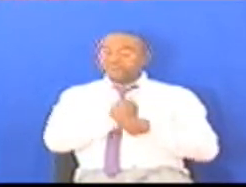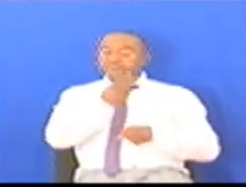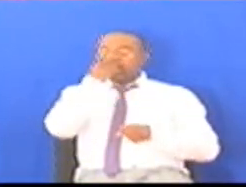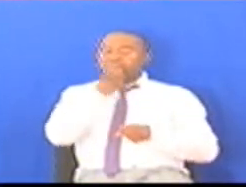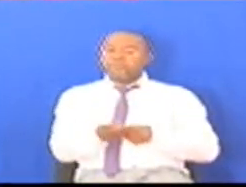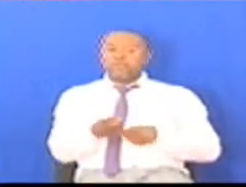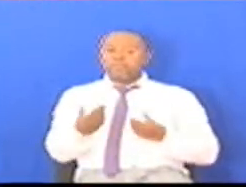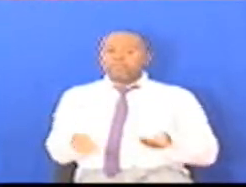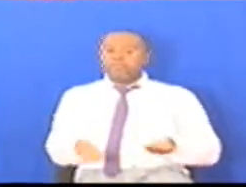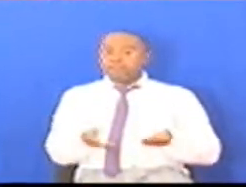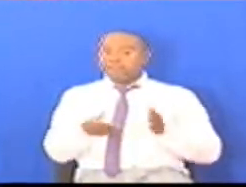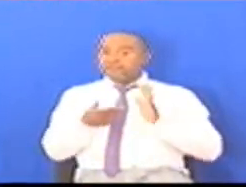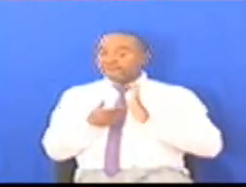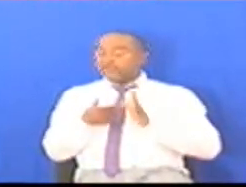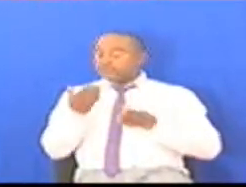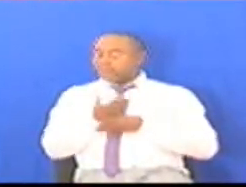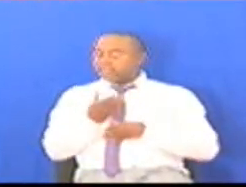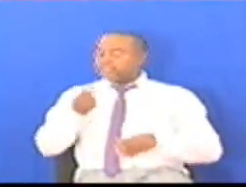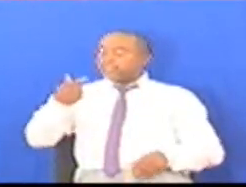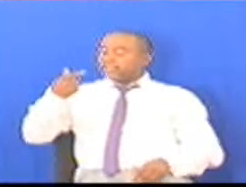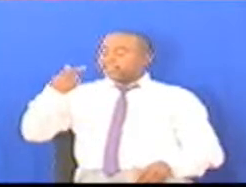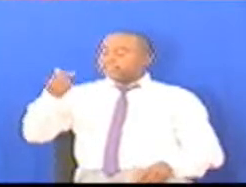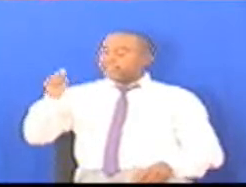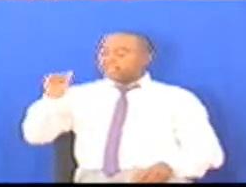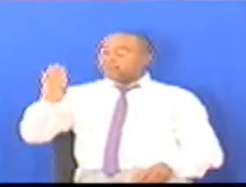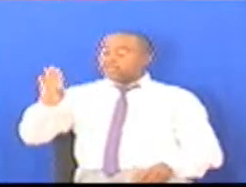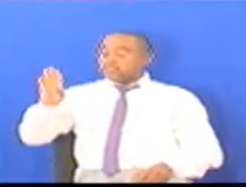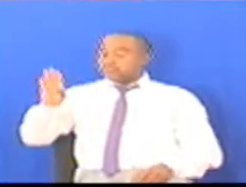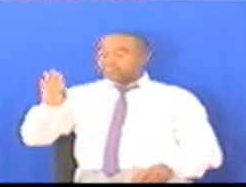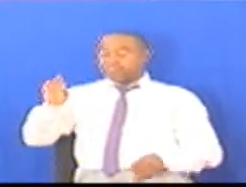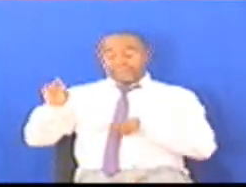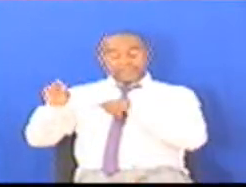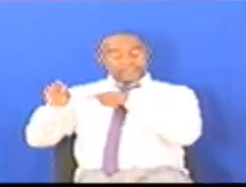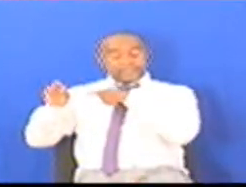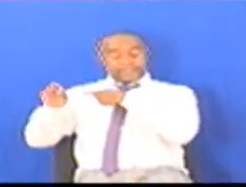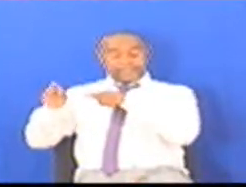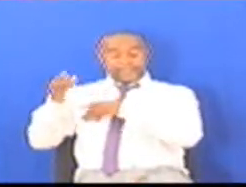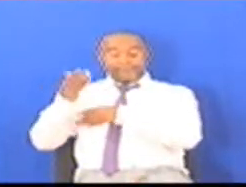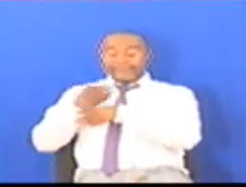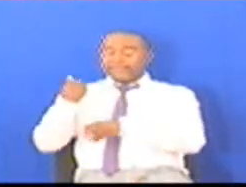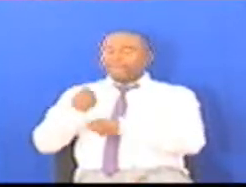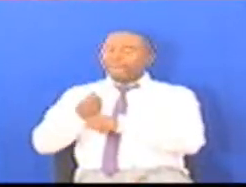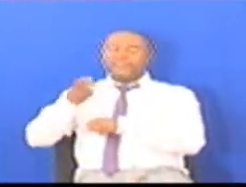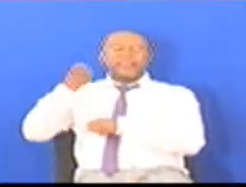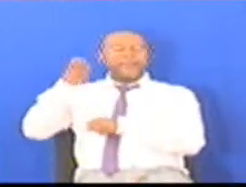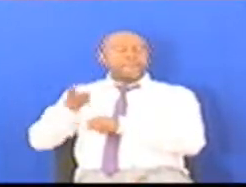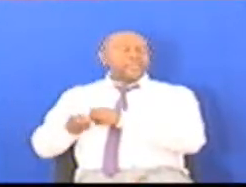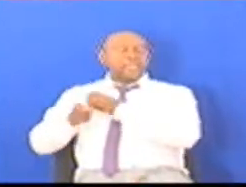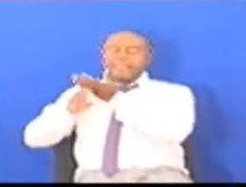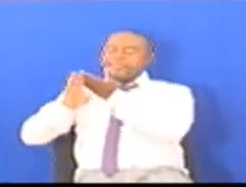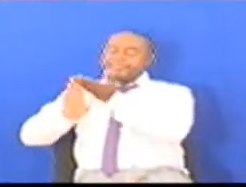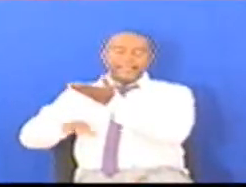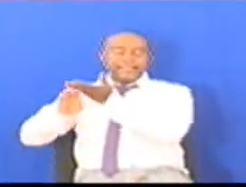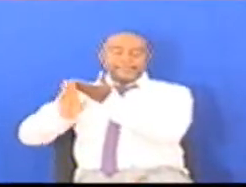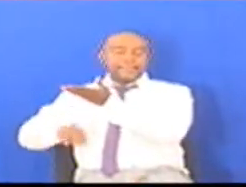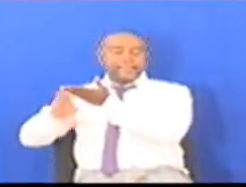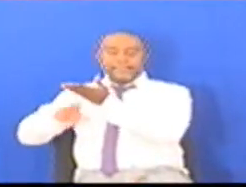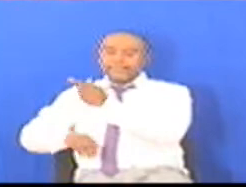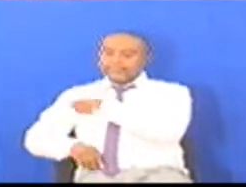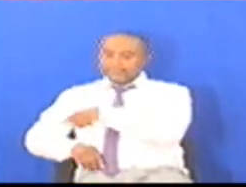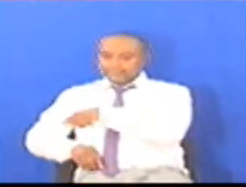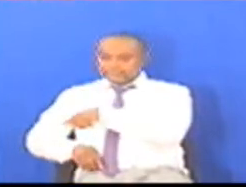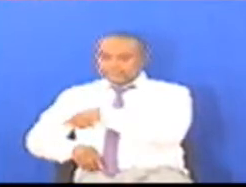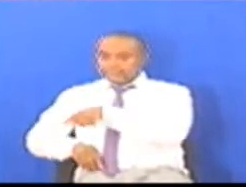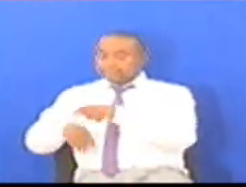ya TIB Banki hii mekua inafanya vibaya sana Inapata hasara Ime shindwa